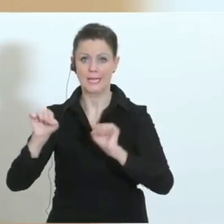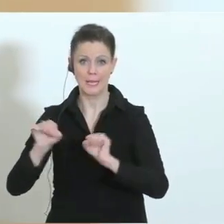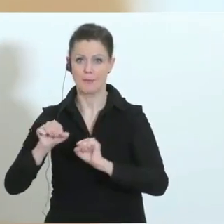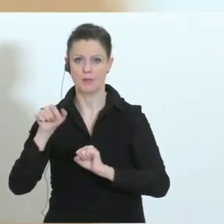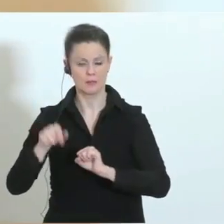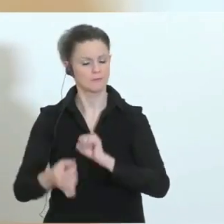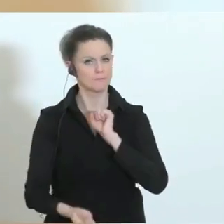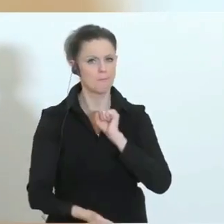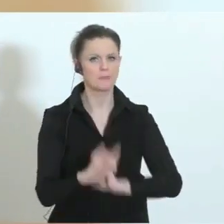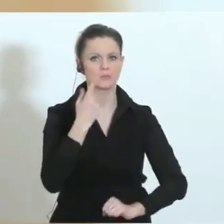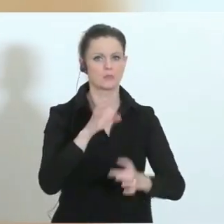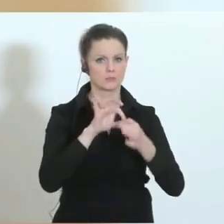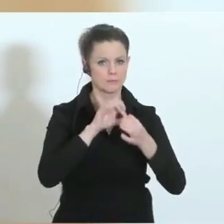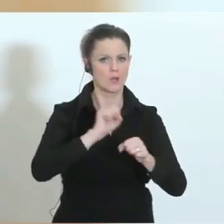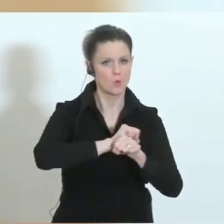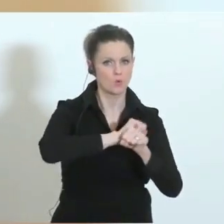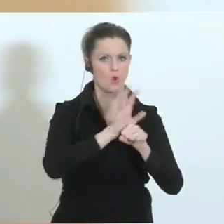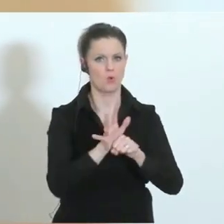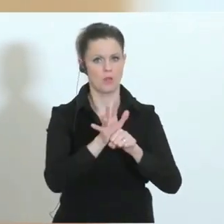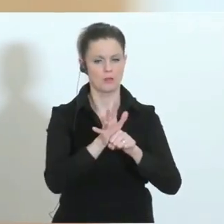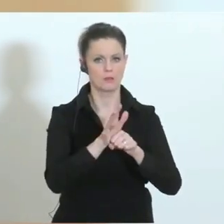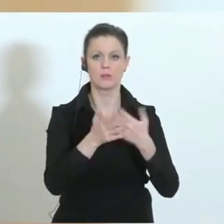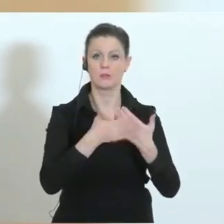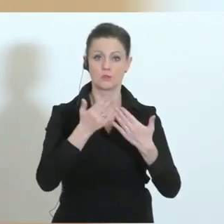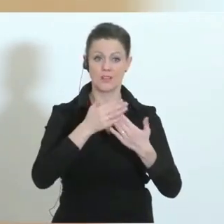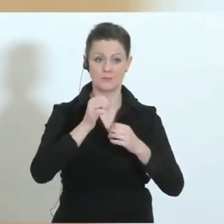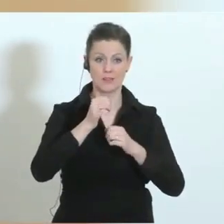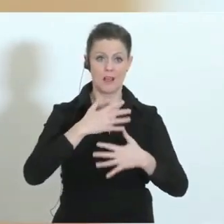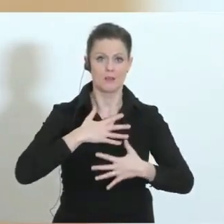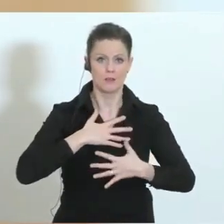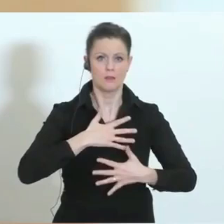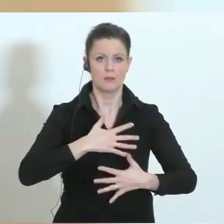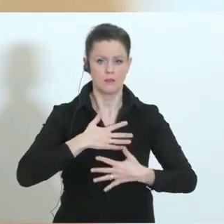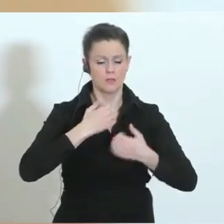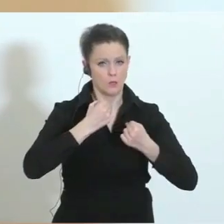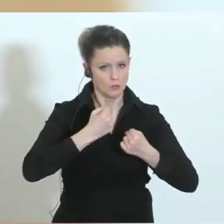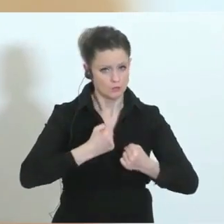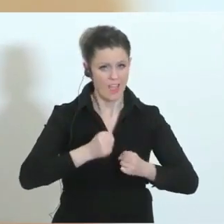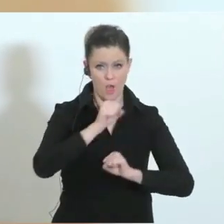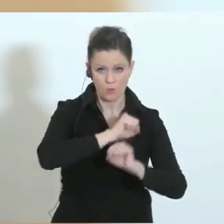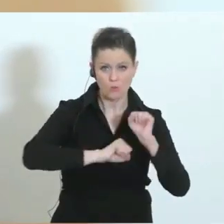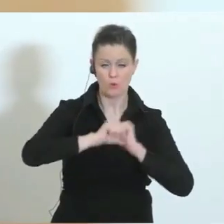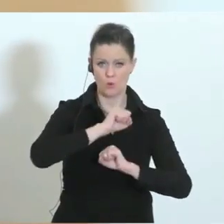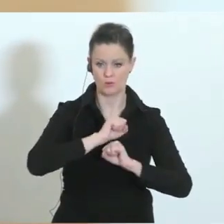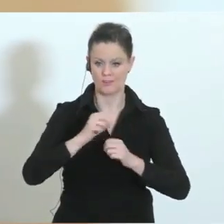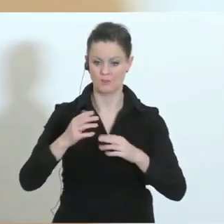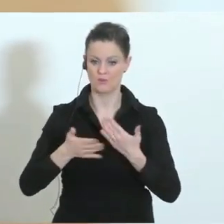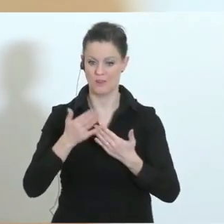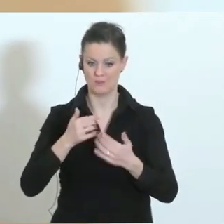ein coronaspezifisches Symptom. Also wenn Atemnot da ist, dann würde ich als Betroffener, wenn mir